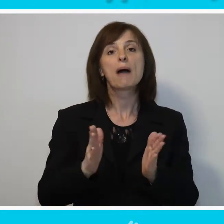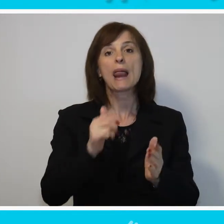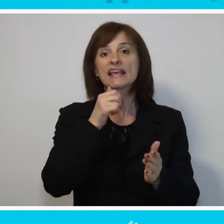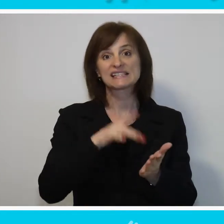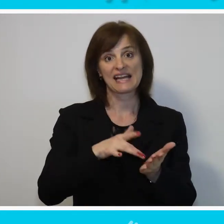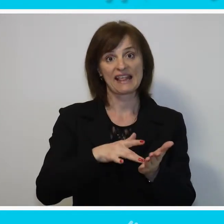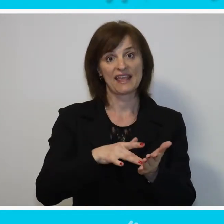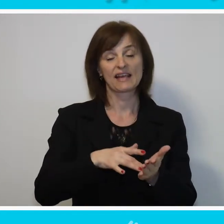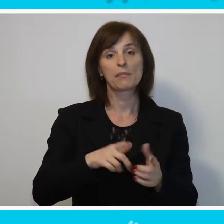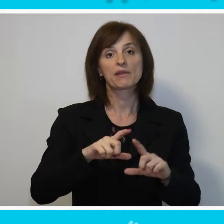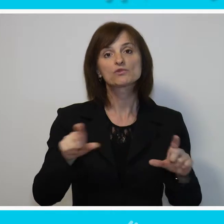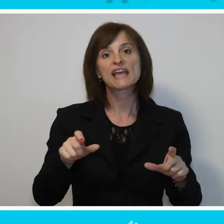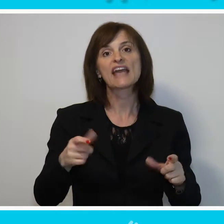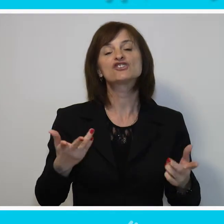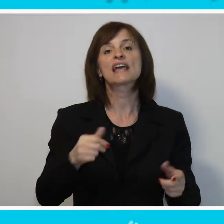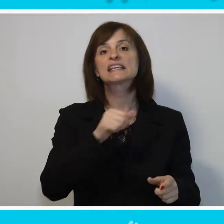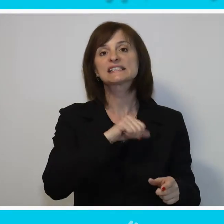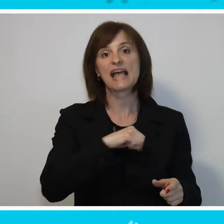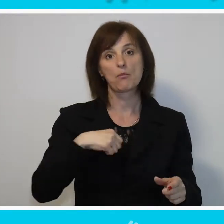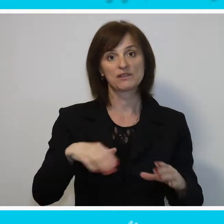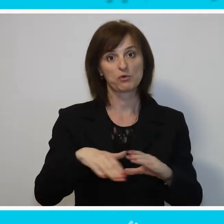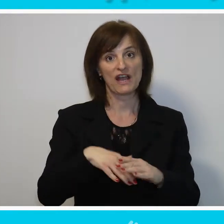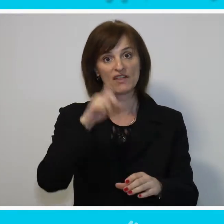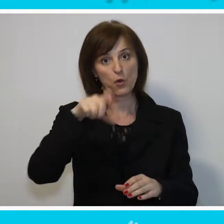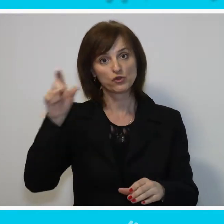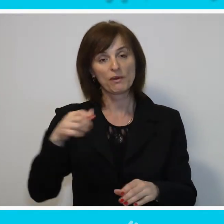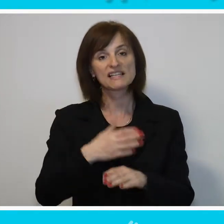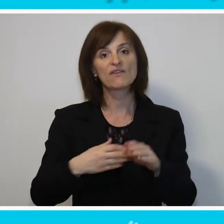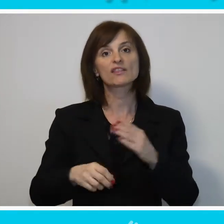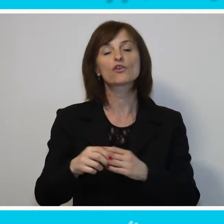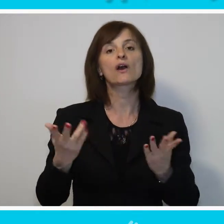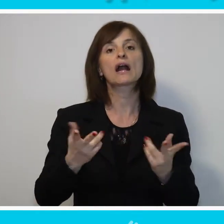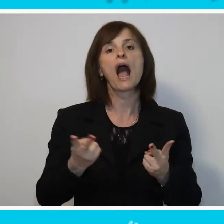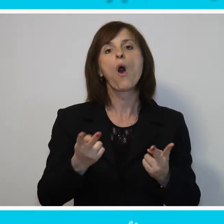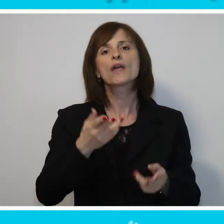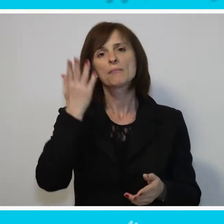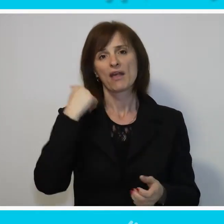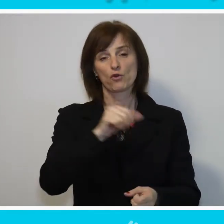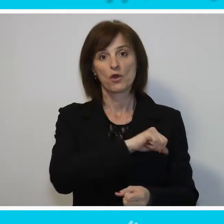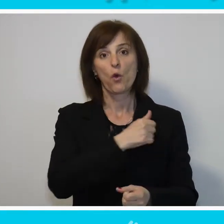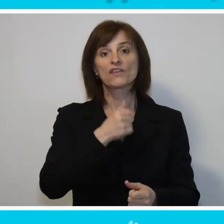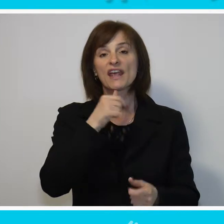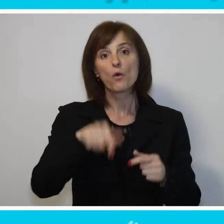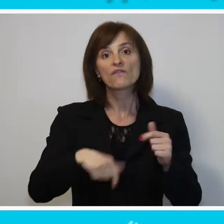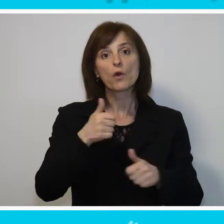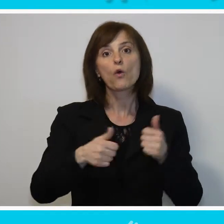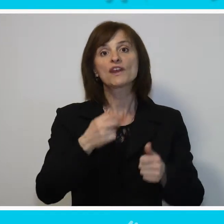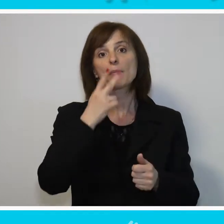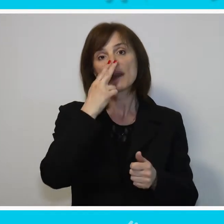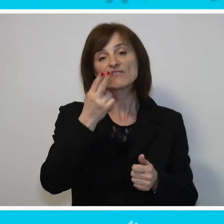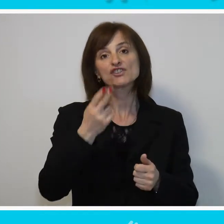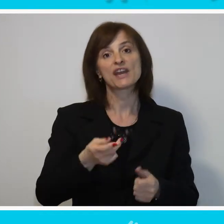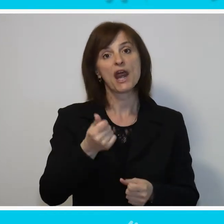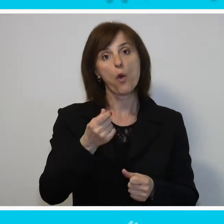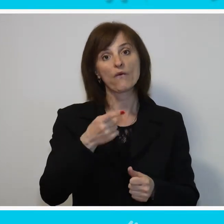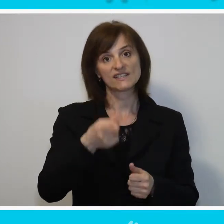samo zapošljavanje osoba sa invaliditetom. I kao i prethodnih godina i ove godine predviđena je veća suma novca koja se izdvaja